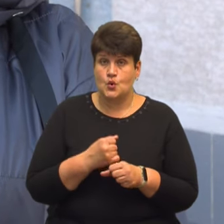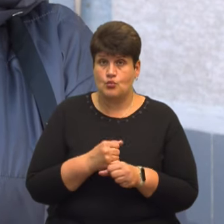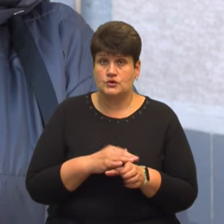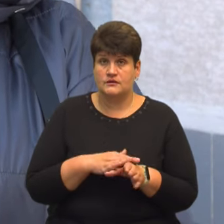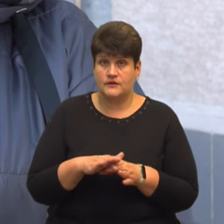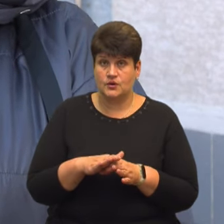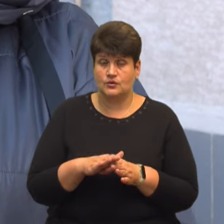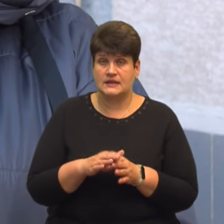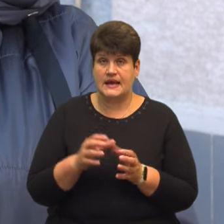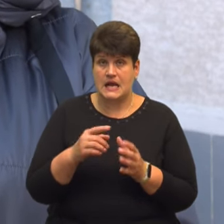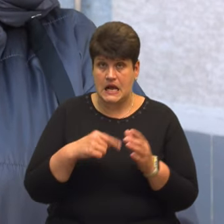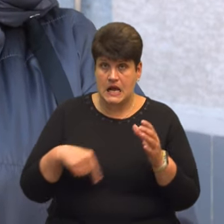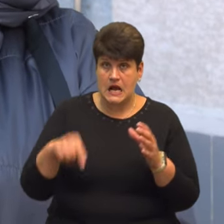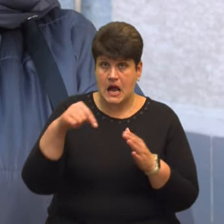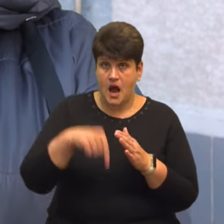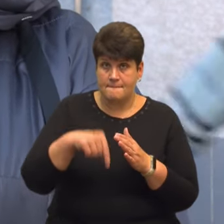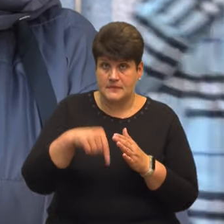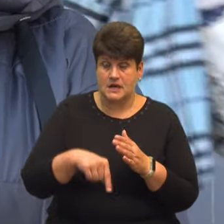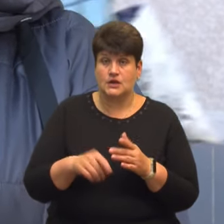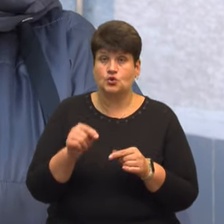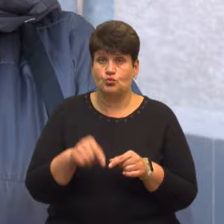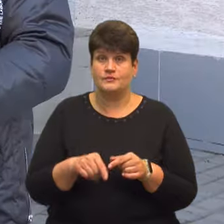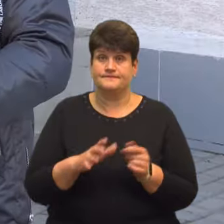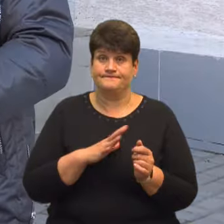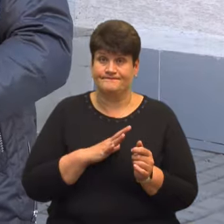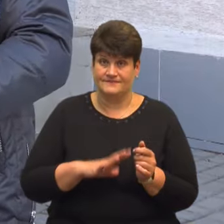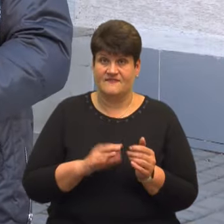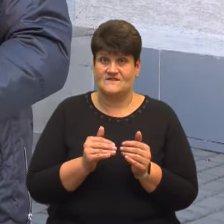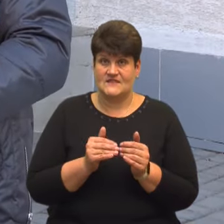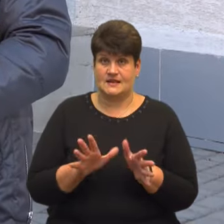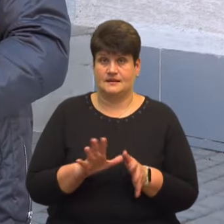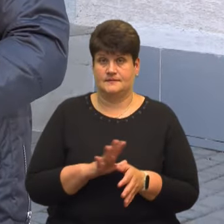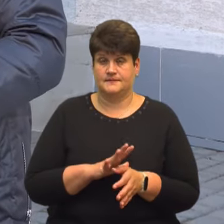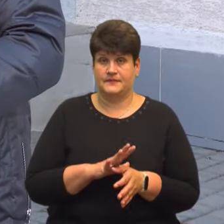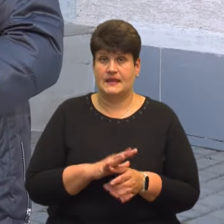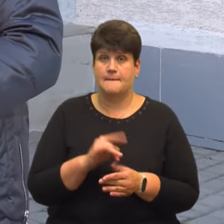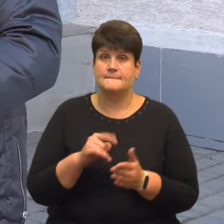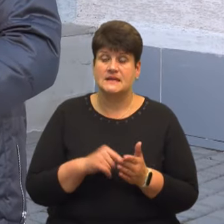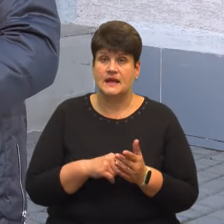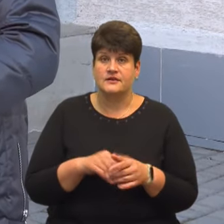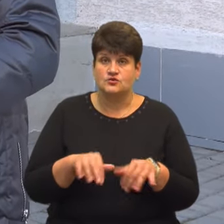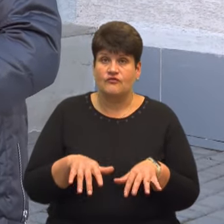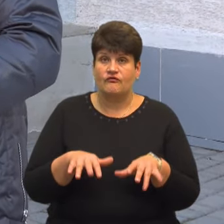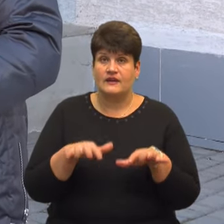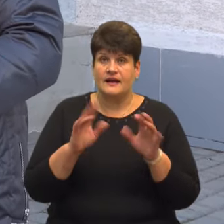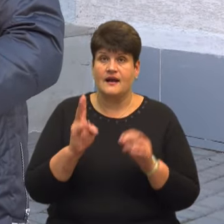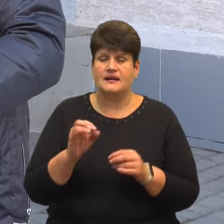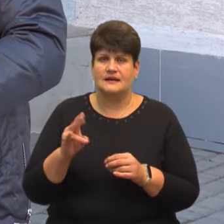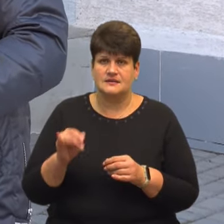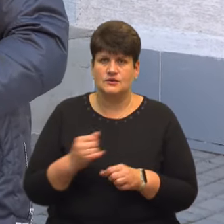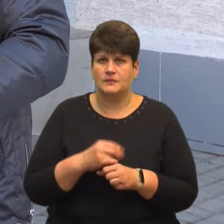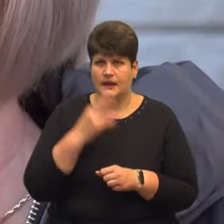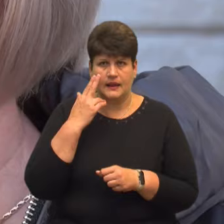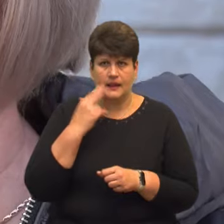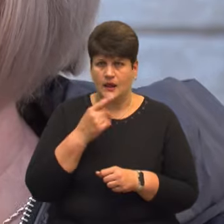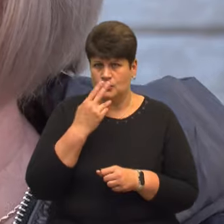зоні камери. І тому ми її змушені були відкрити. На запитання щодо випарів з каналізації, які створюють незручності